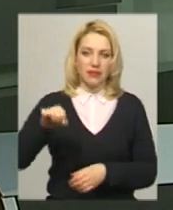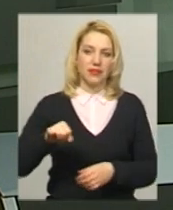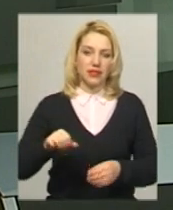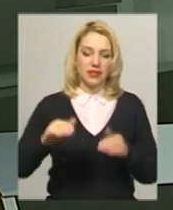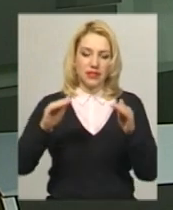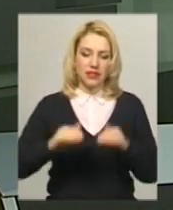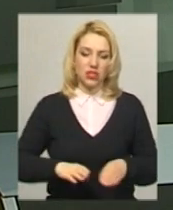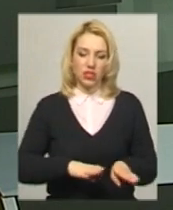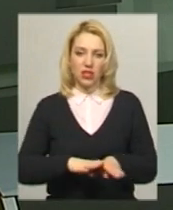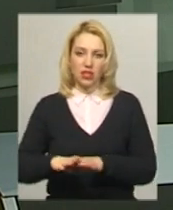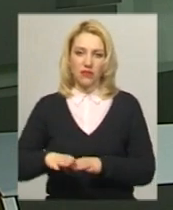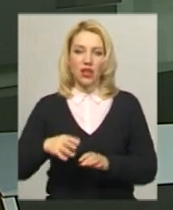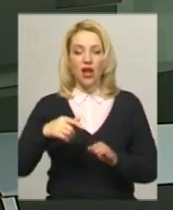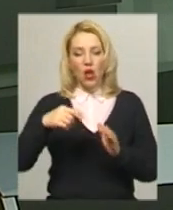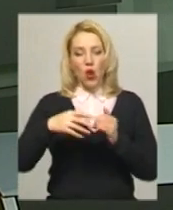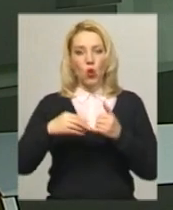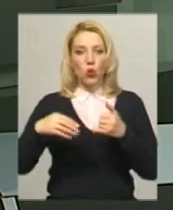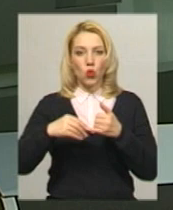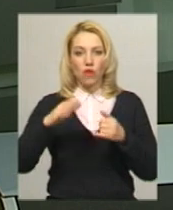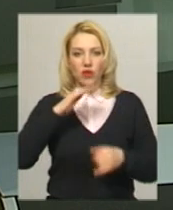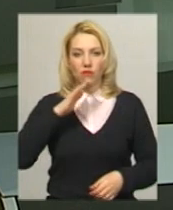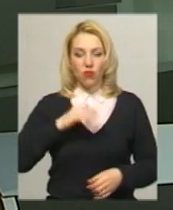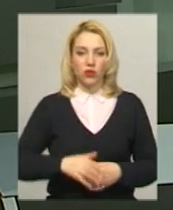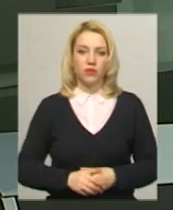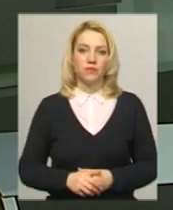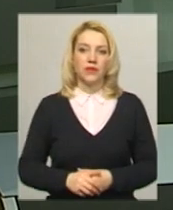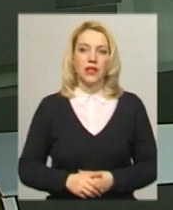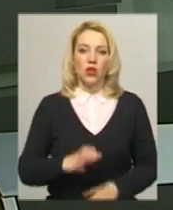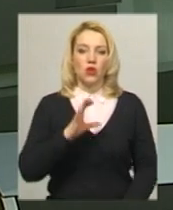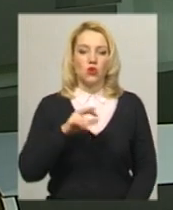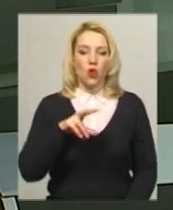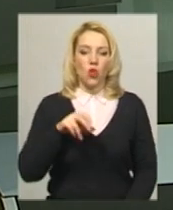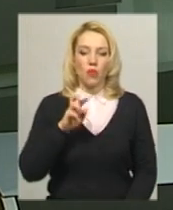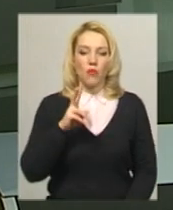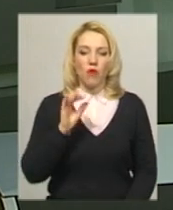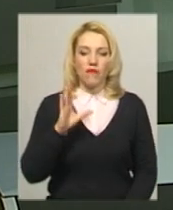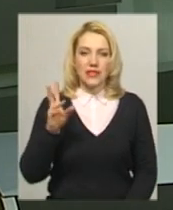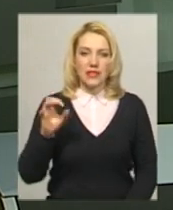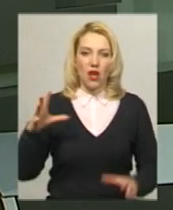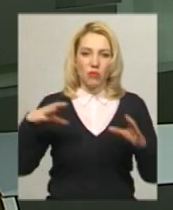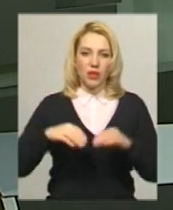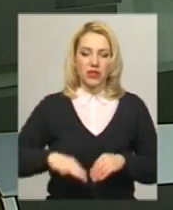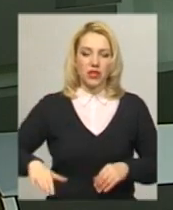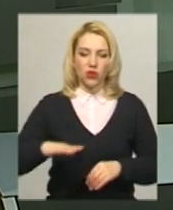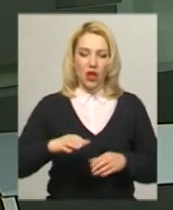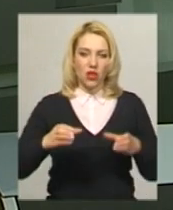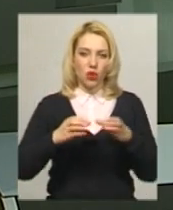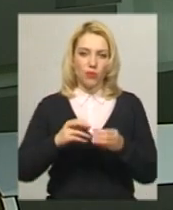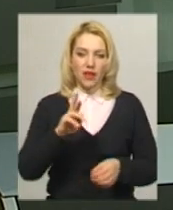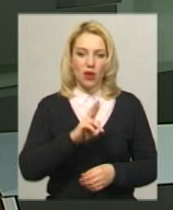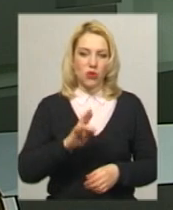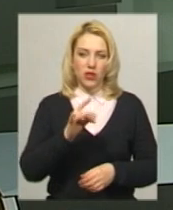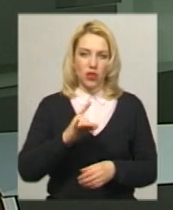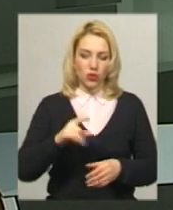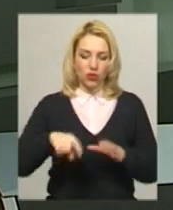селах та райцентрах області, додає Сергій Дашковський. У Солопковецькій об'єднаній територіальній громаді Єрмоленецького району бурять